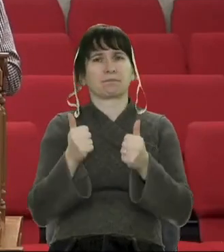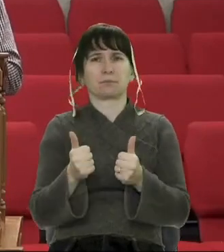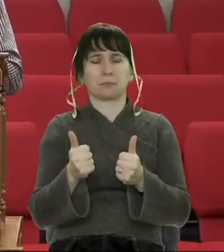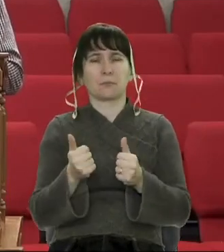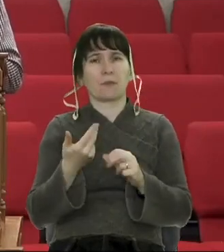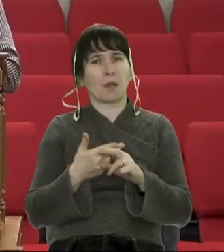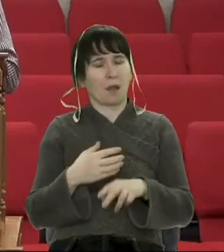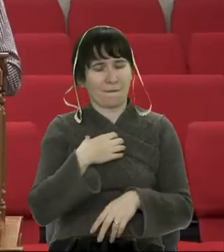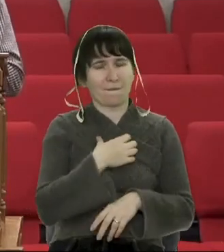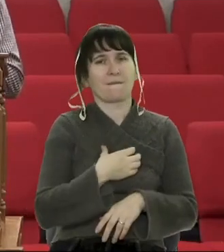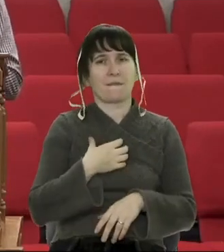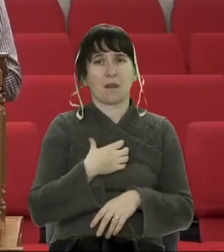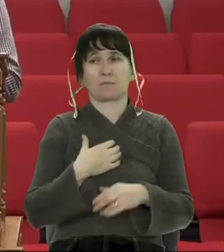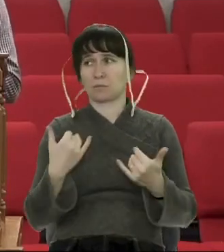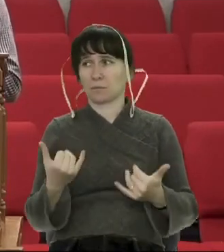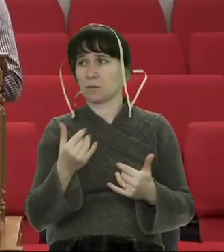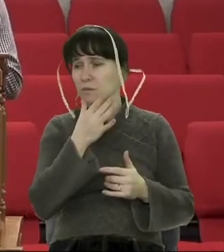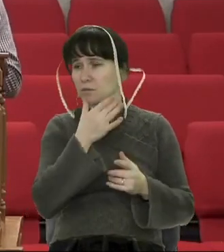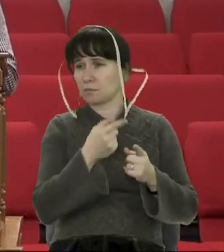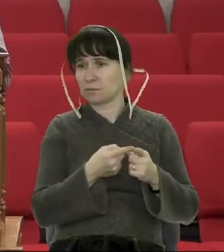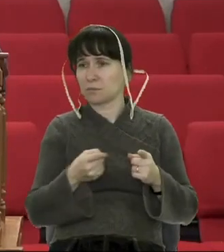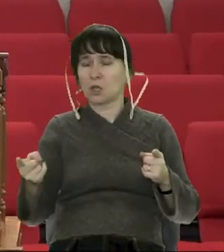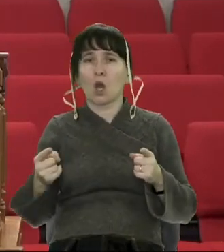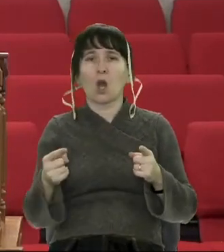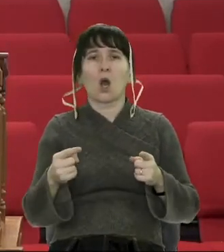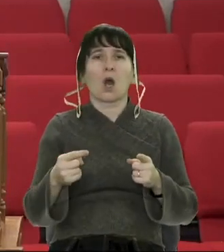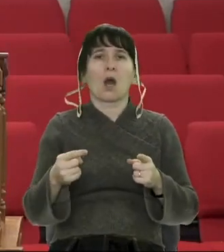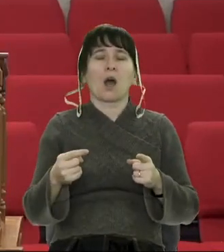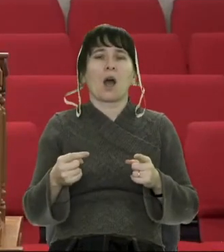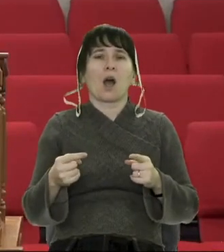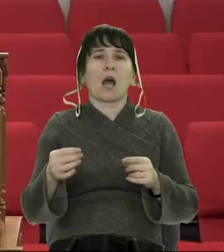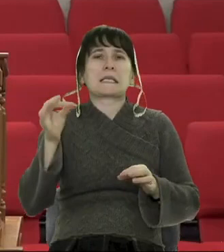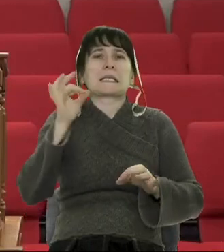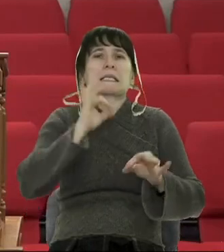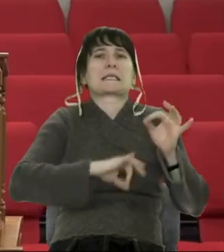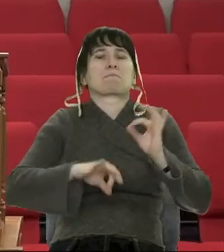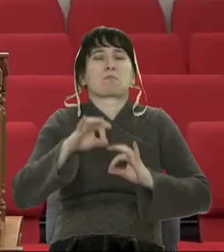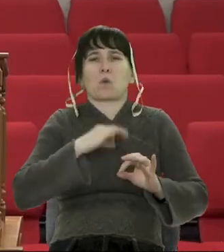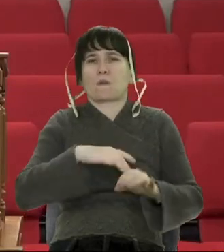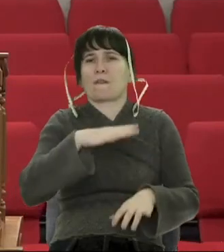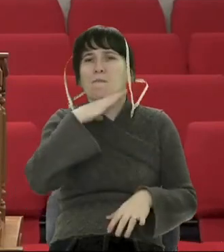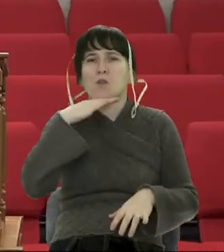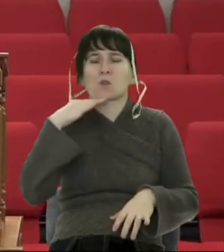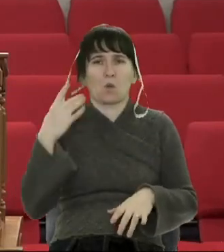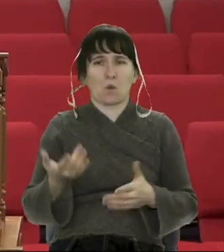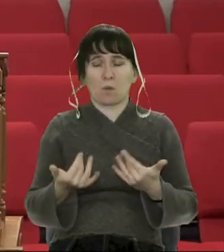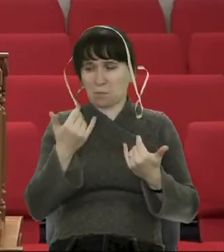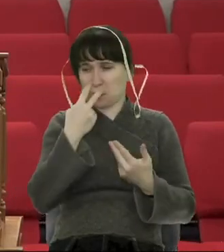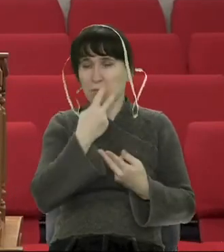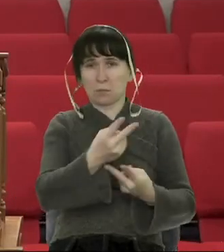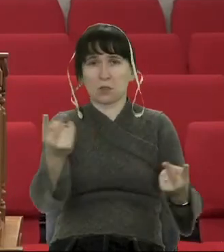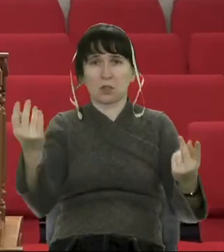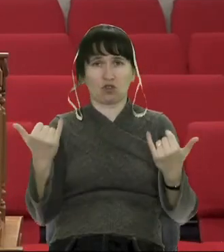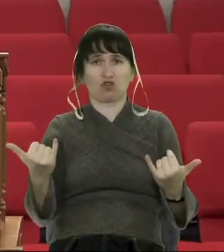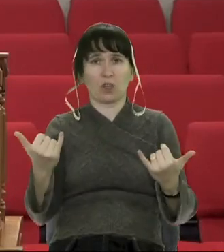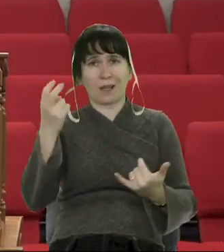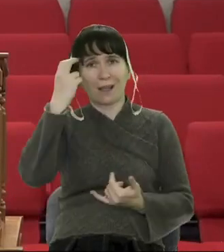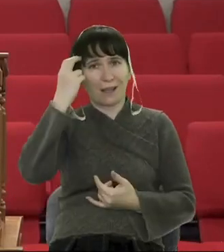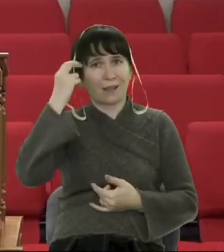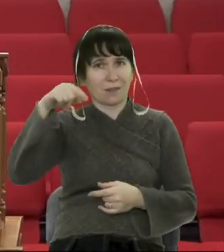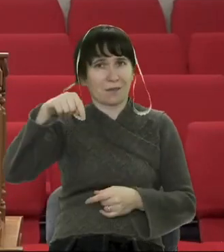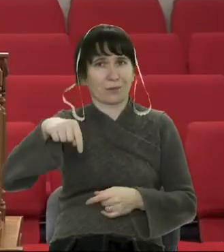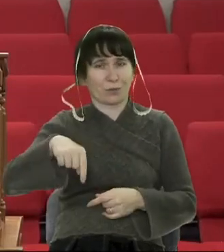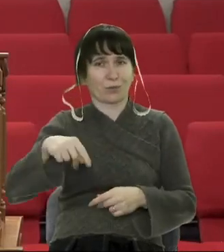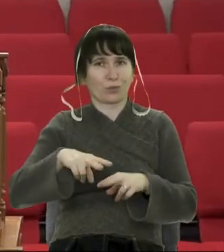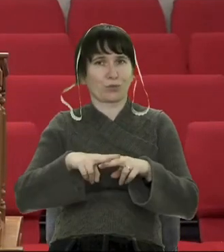російської такої потребітельства. Якщо ми сьогодні подивимося на наше місто, то скажіть,